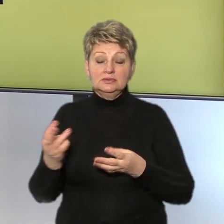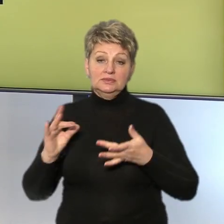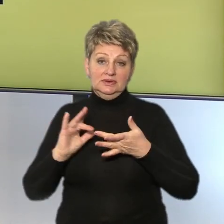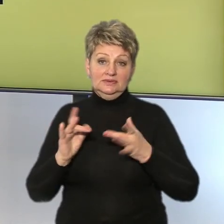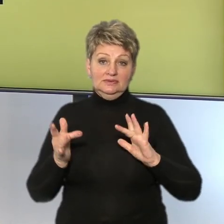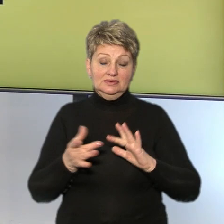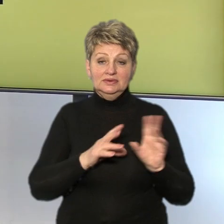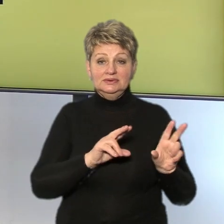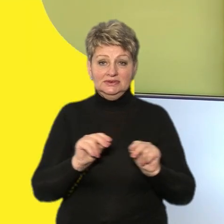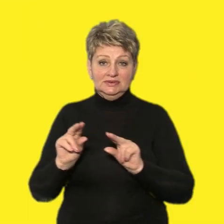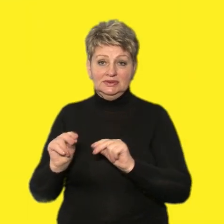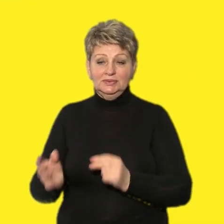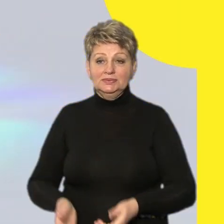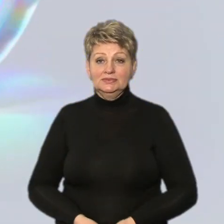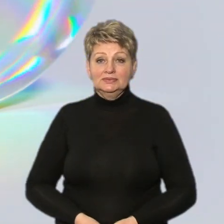соцмережах. Щасти!